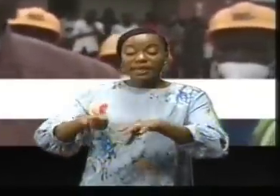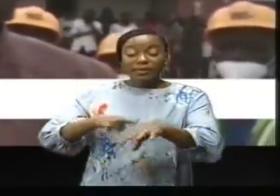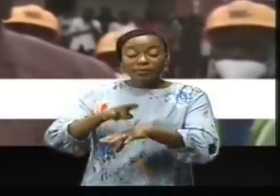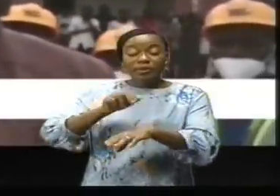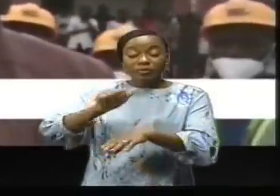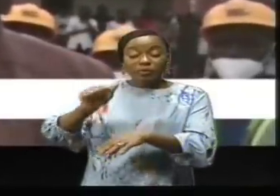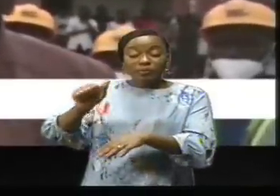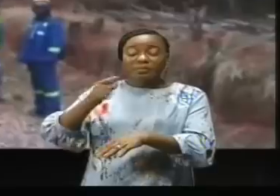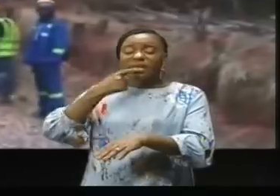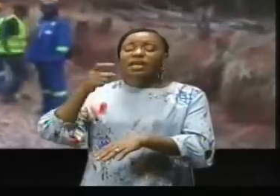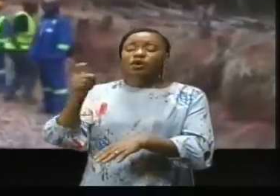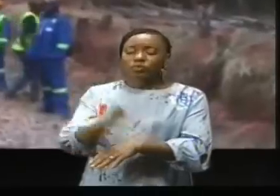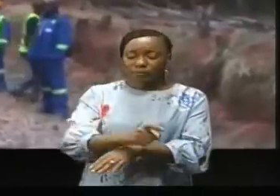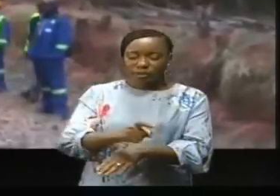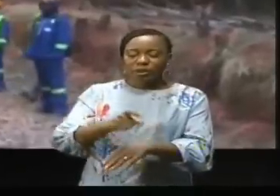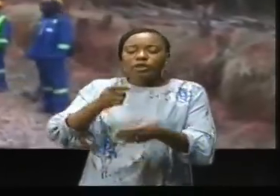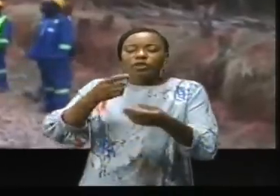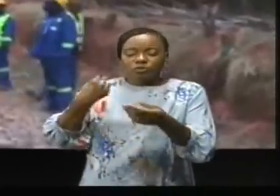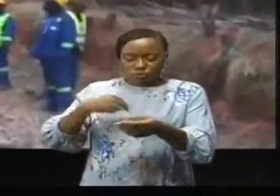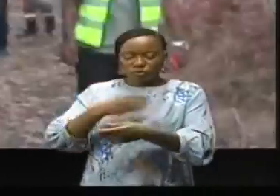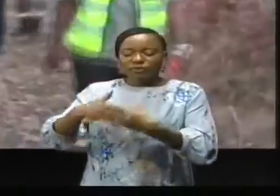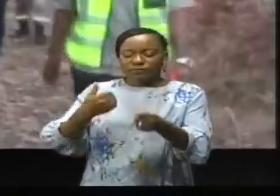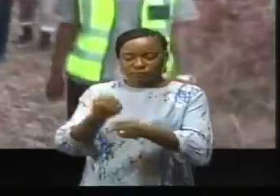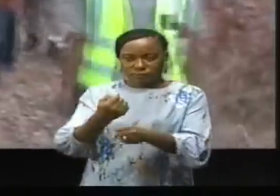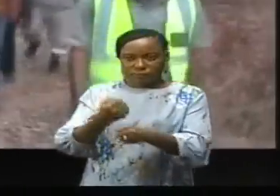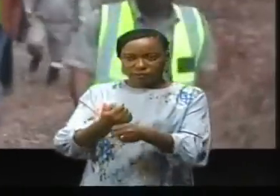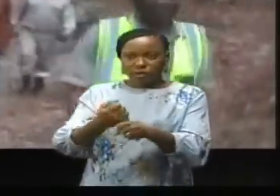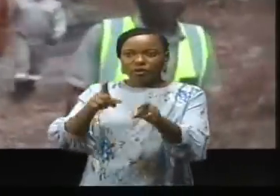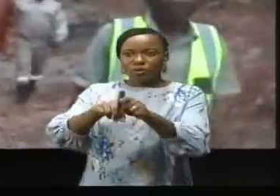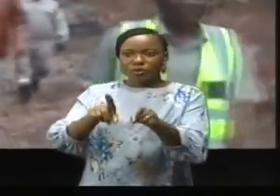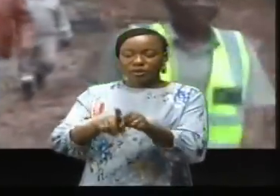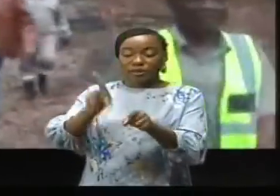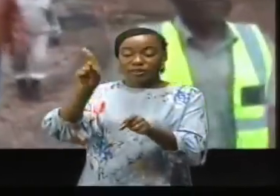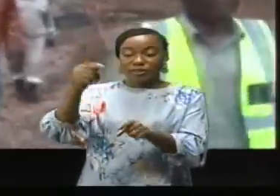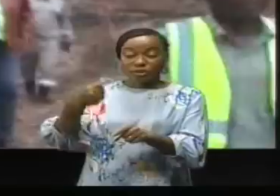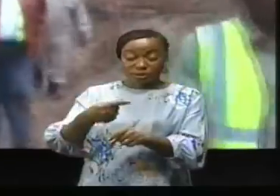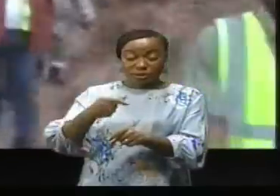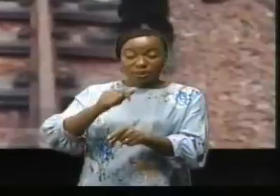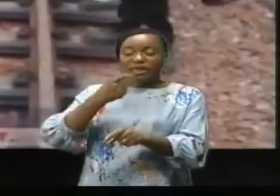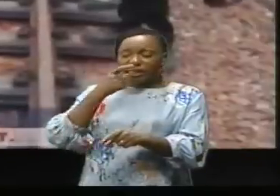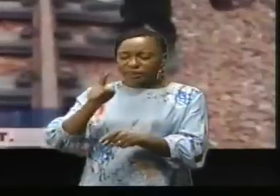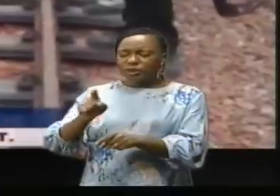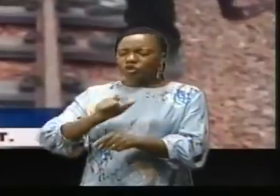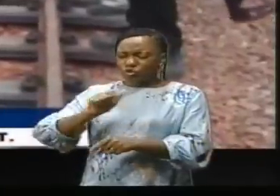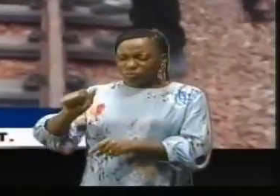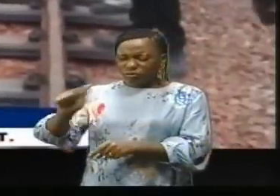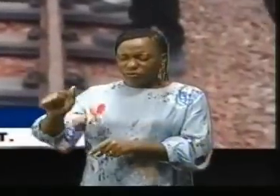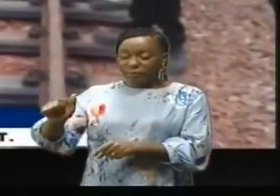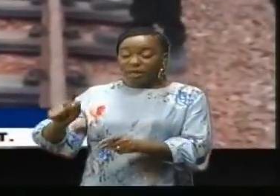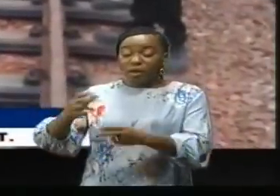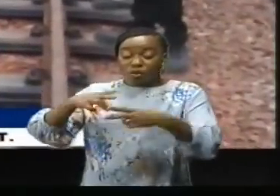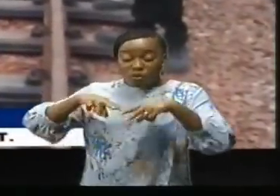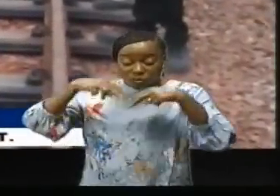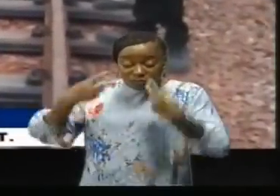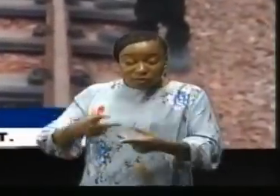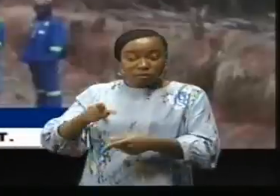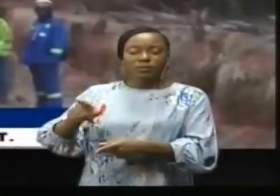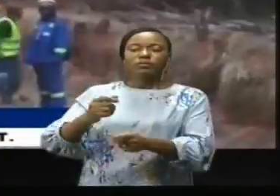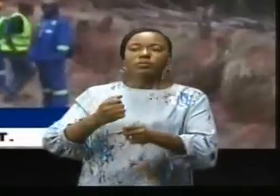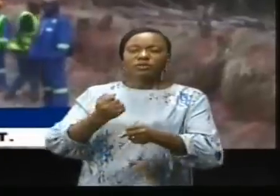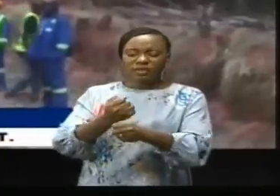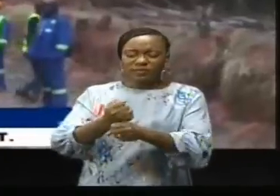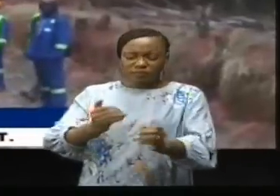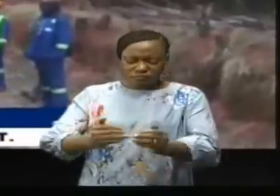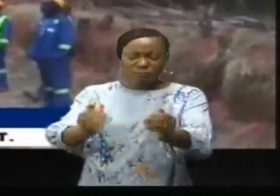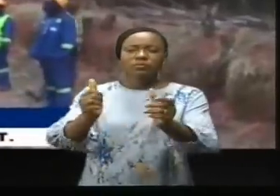lui qui a donné le temps. Par ailleurs, le DG Fabien Mouton a instruit à ses services d'éveiller à une bonne exécution de ses travaux, qui